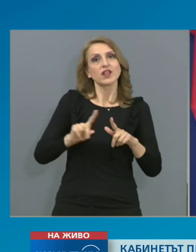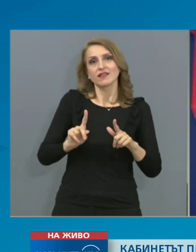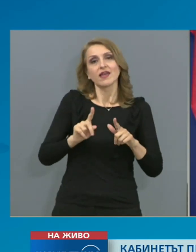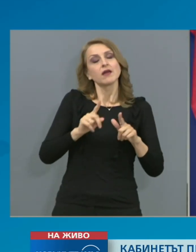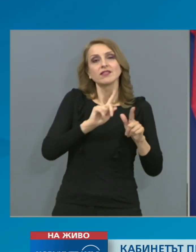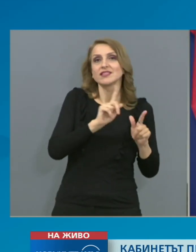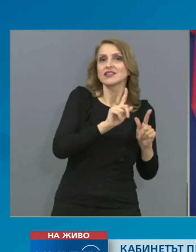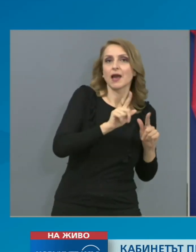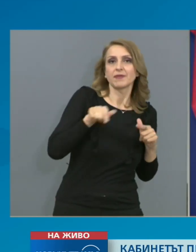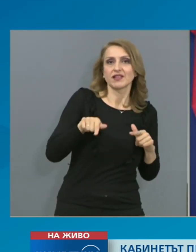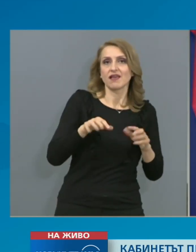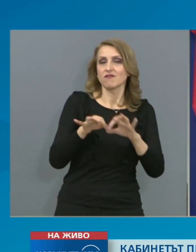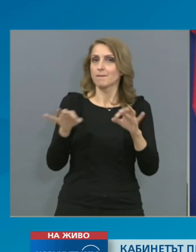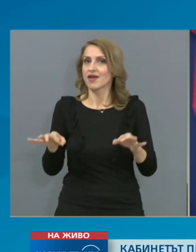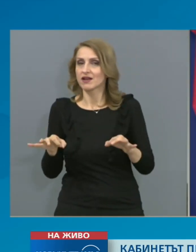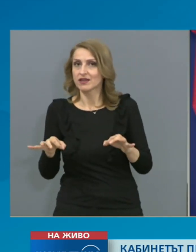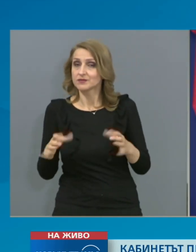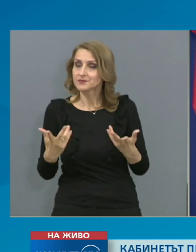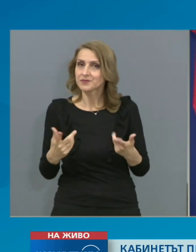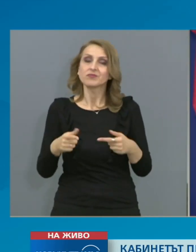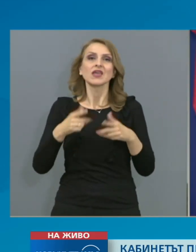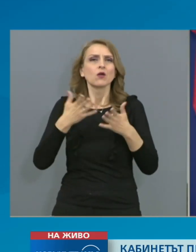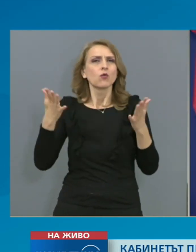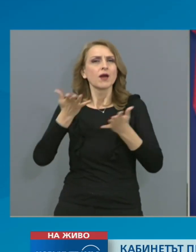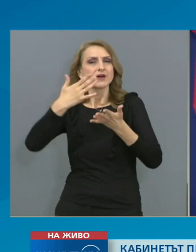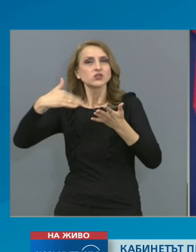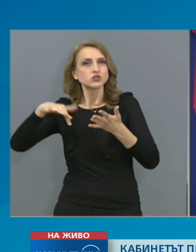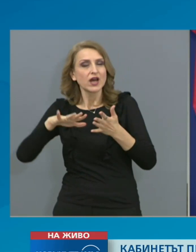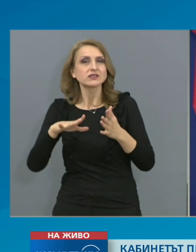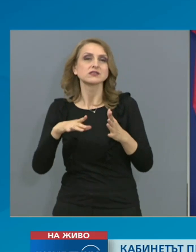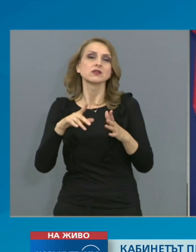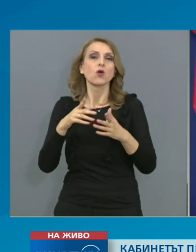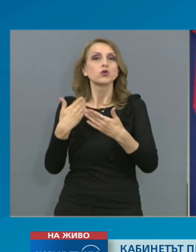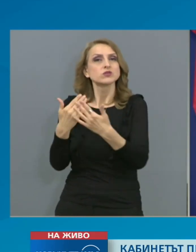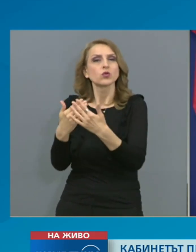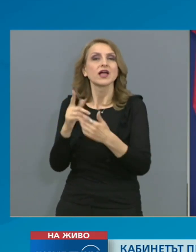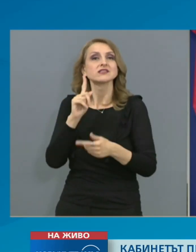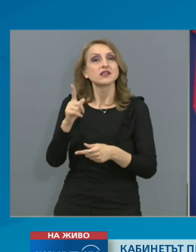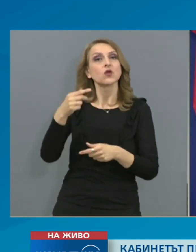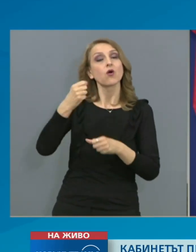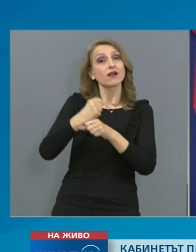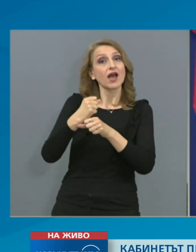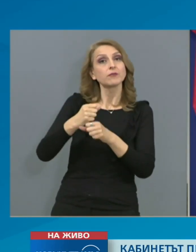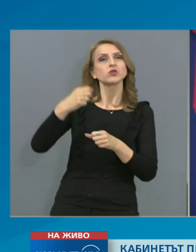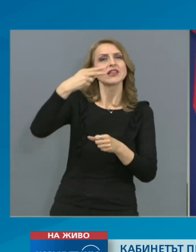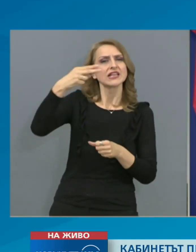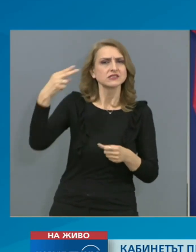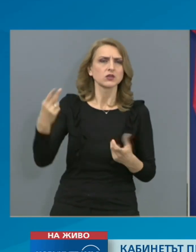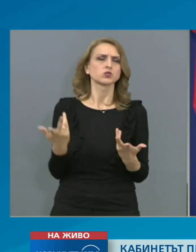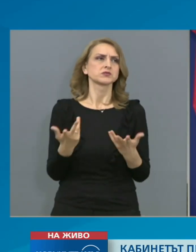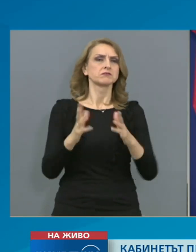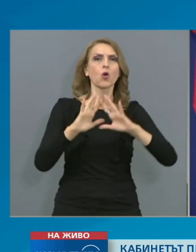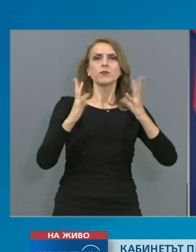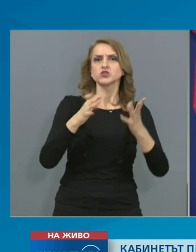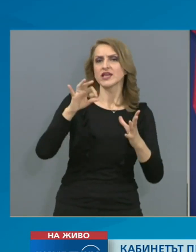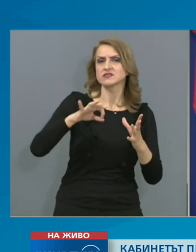голяма част от социалните мерки, голяма част от ограниченията, които касаят работата на институциите. Обществени поръчки, работа